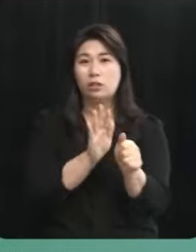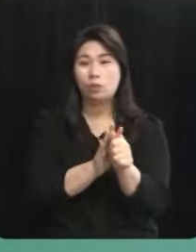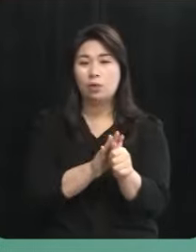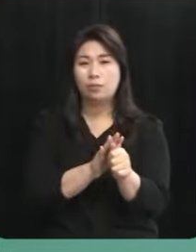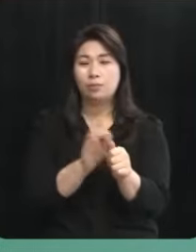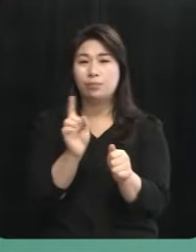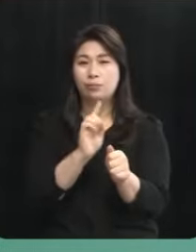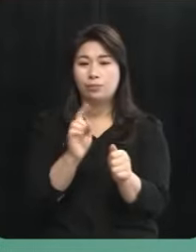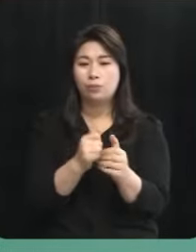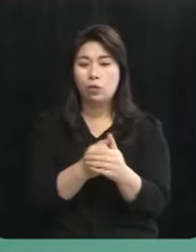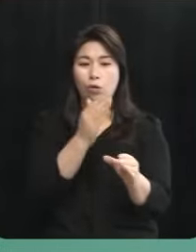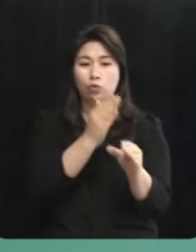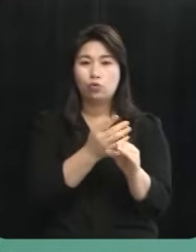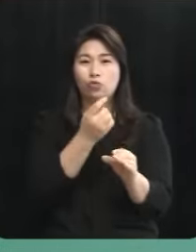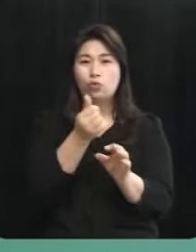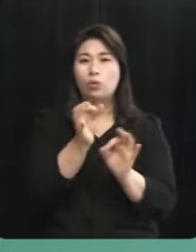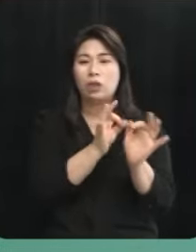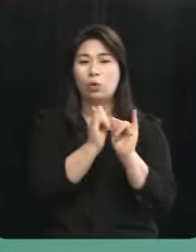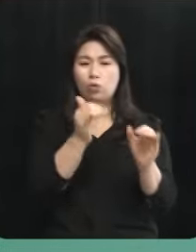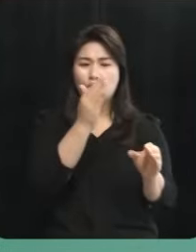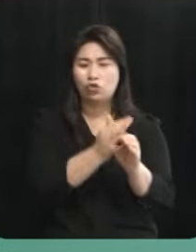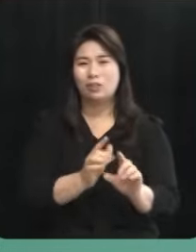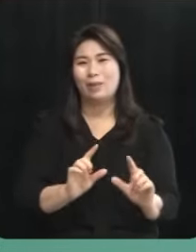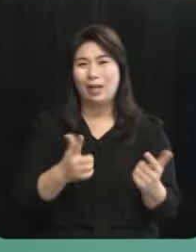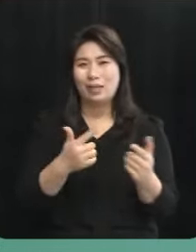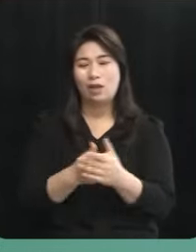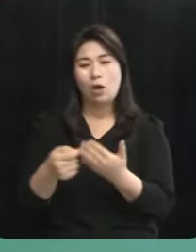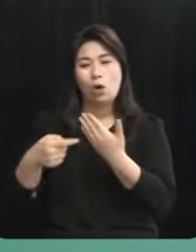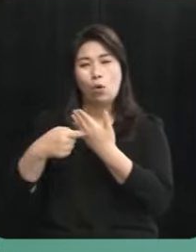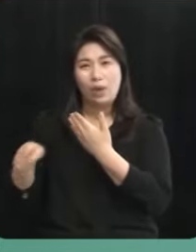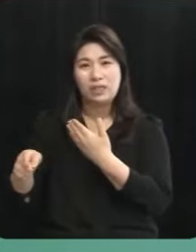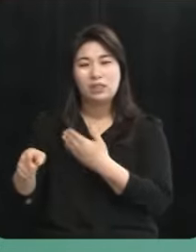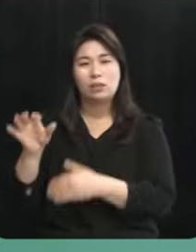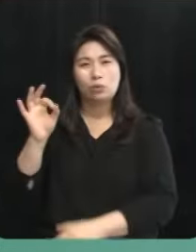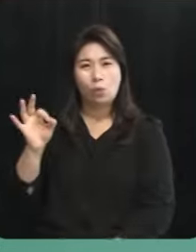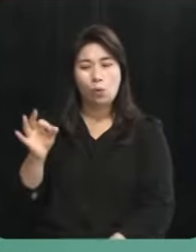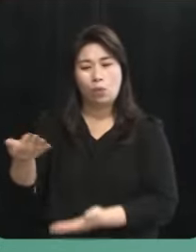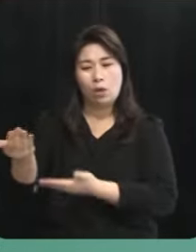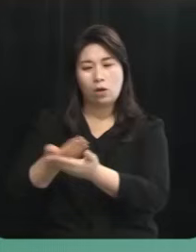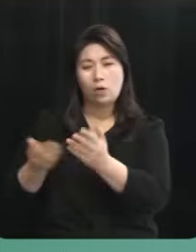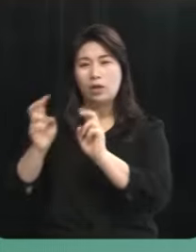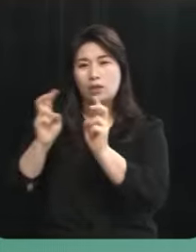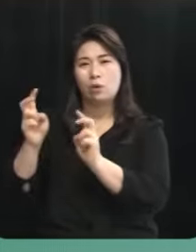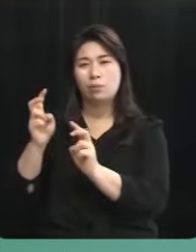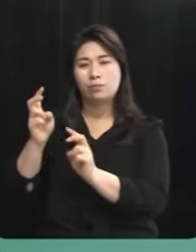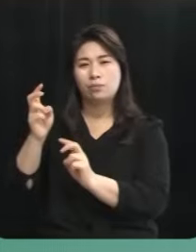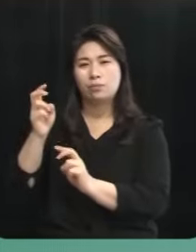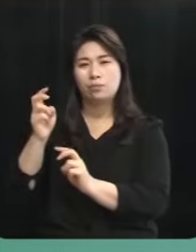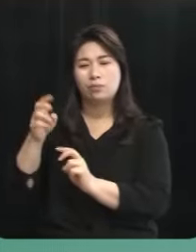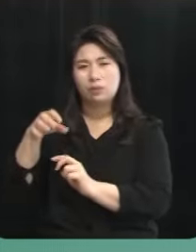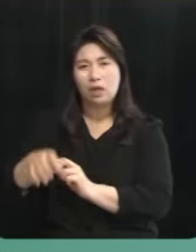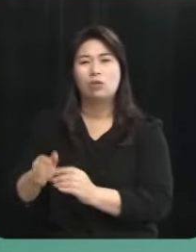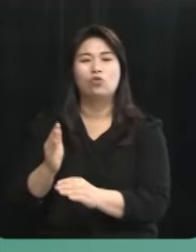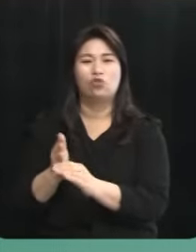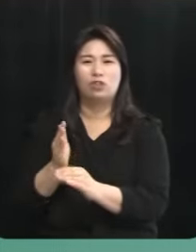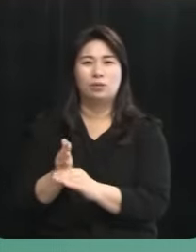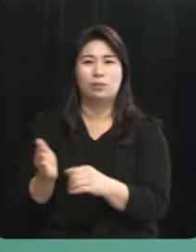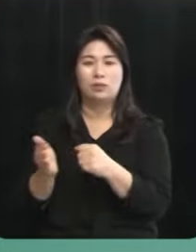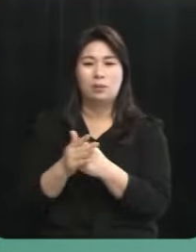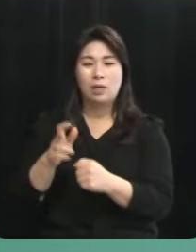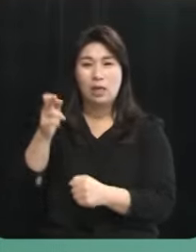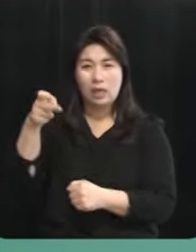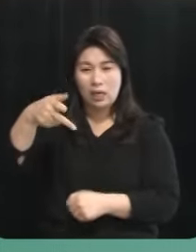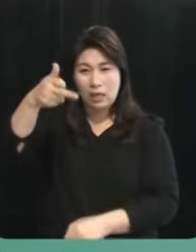중소상공인 중심이 아니라 외지 자본과 그리고 거대 사업장 중심으로 진행되고 있습니다 카드